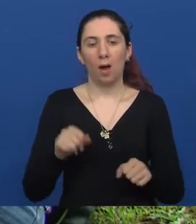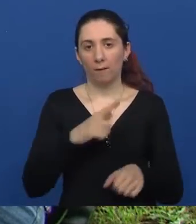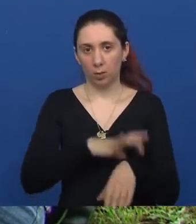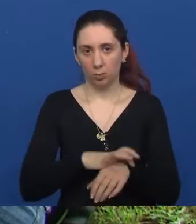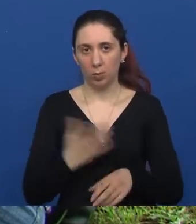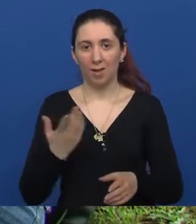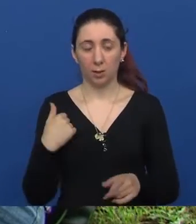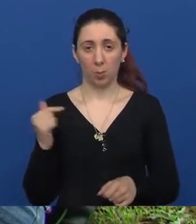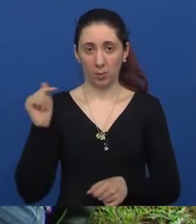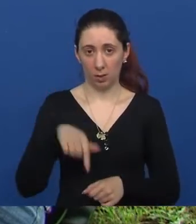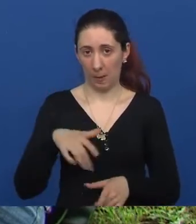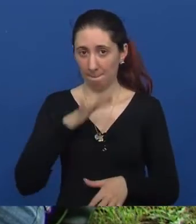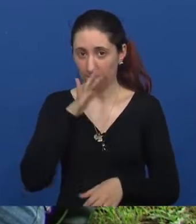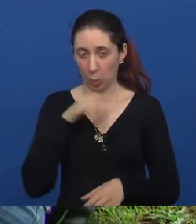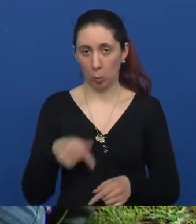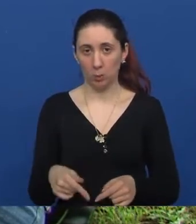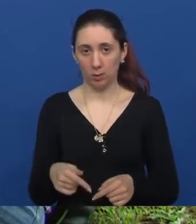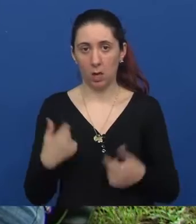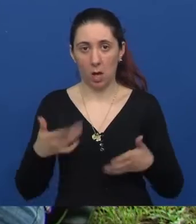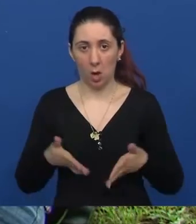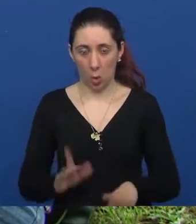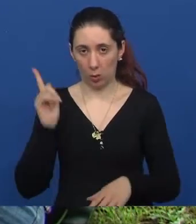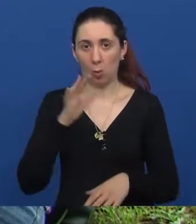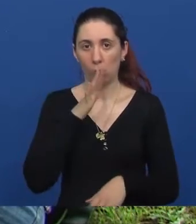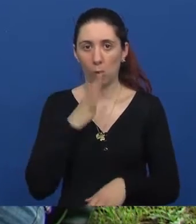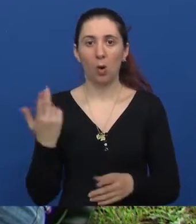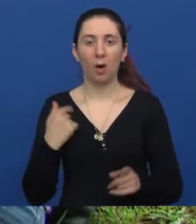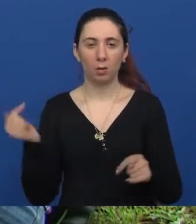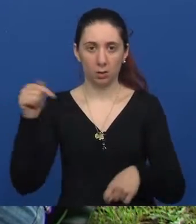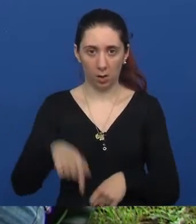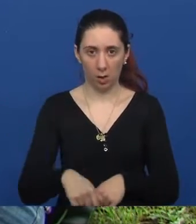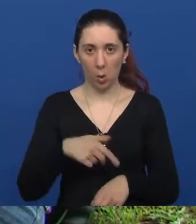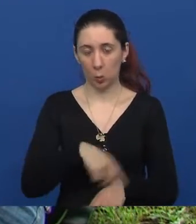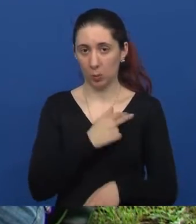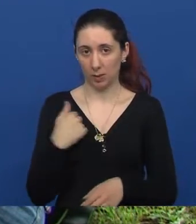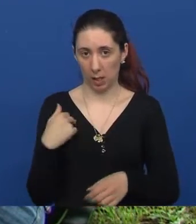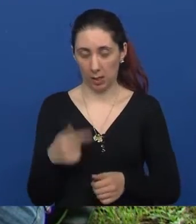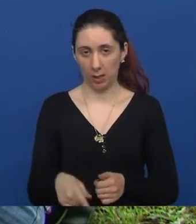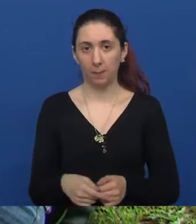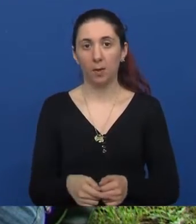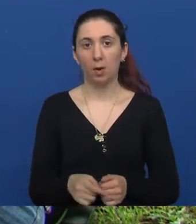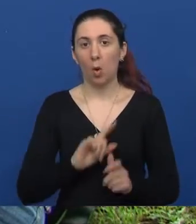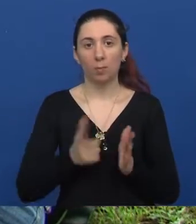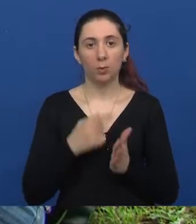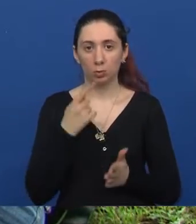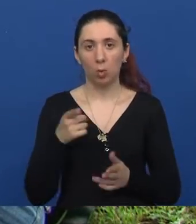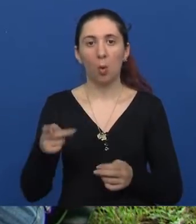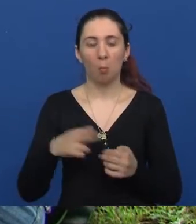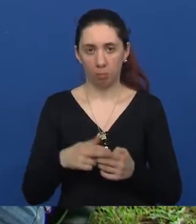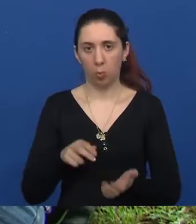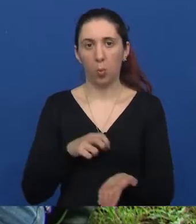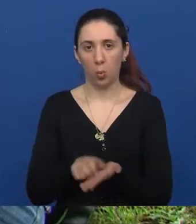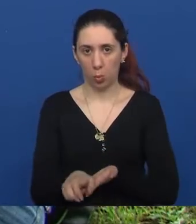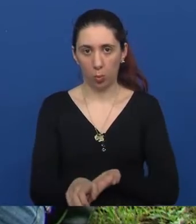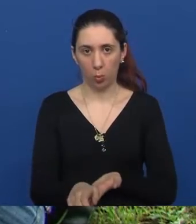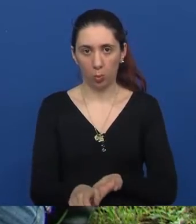Znači, smo mi došli iz Bosne, rodom sam iz Bosne, kad smo došli u Zagreb, rekli su nam odmah ona će prohodati,